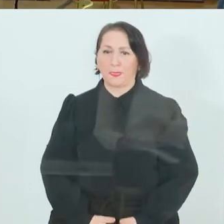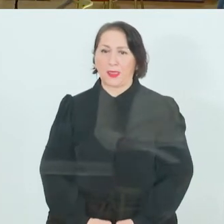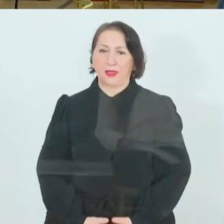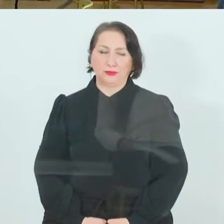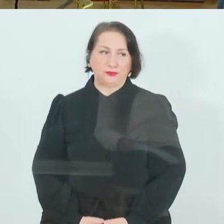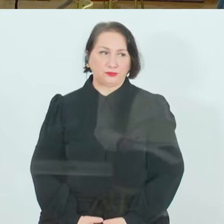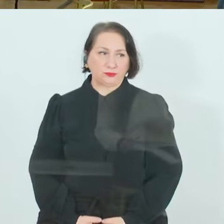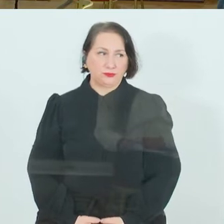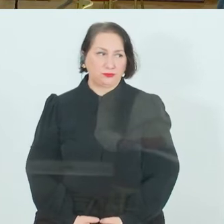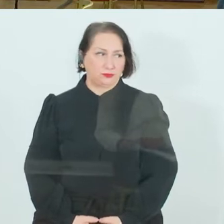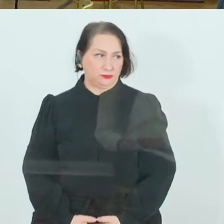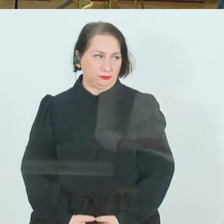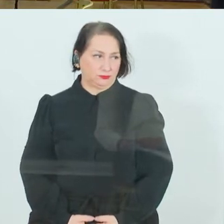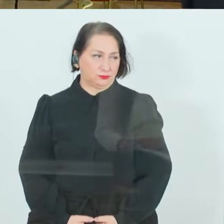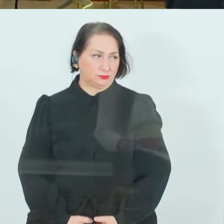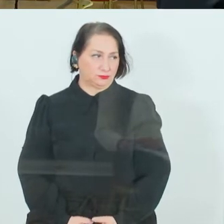Bitte.